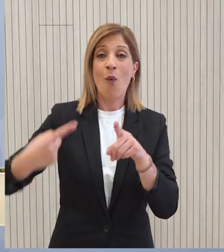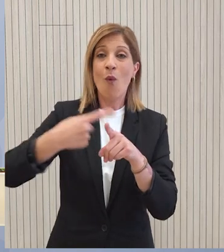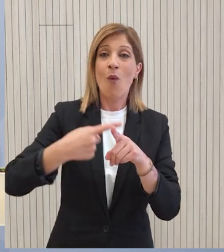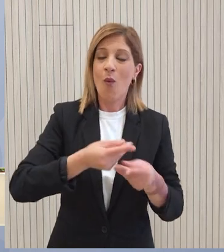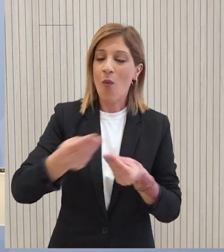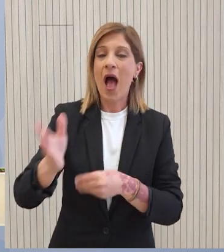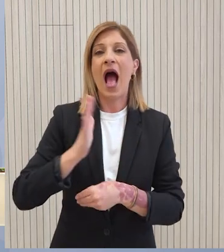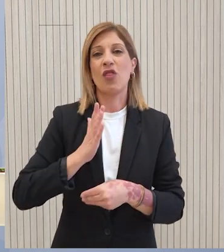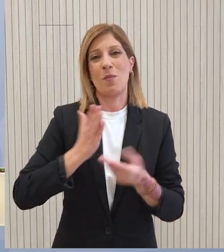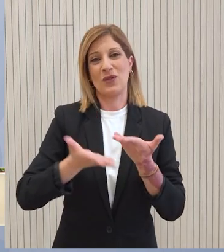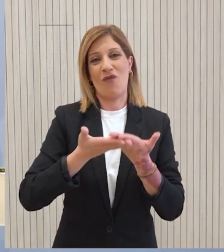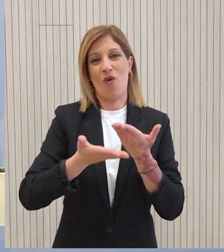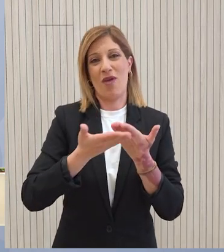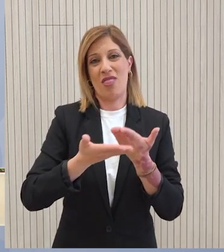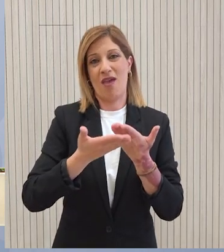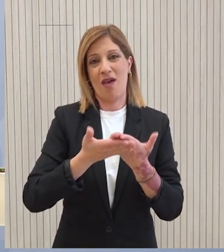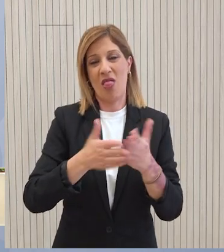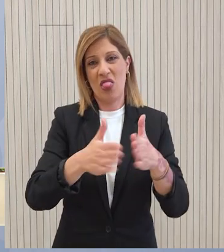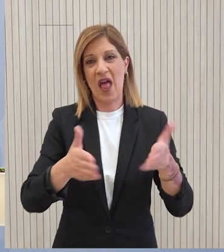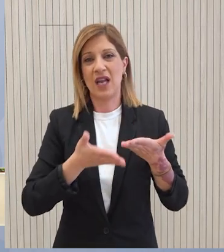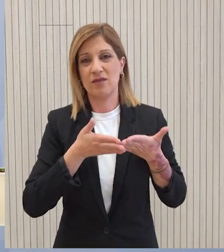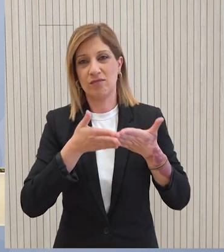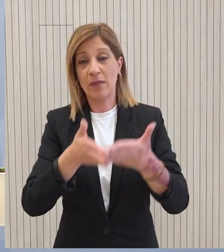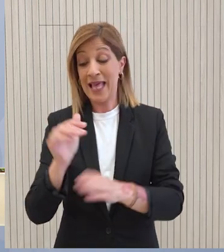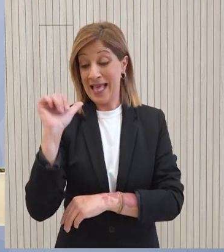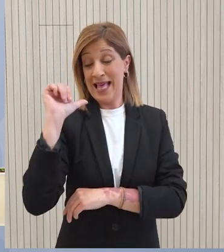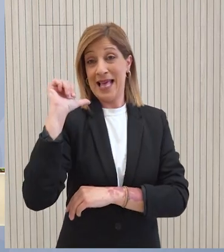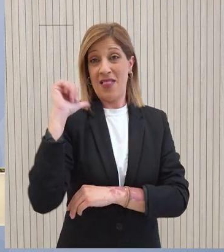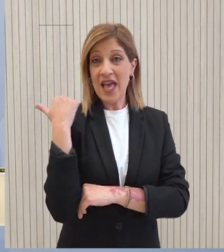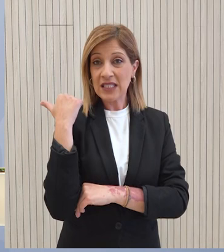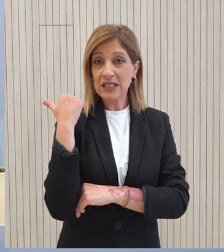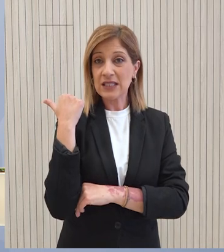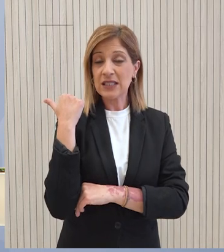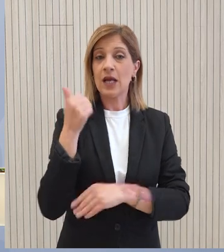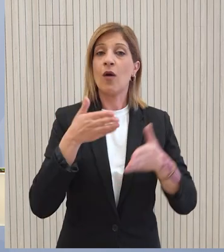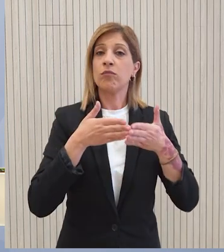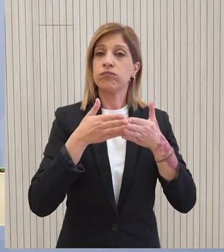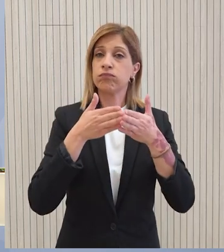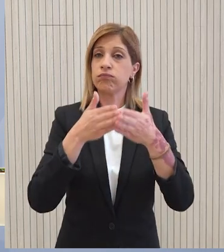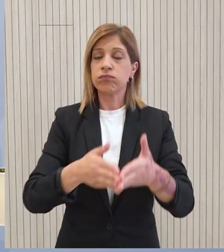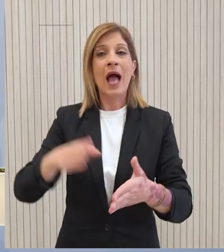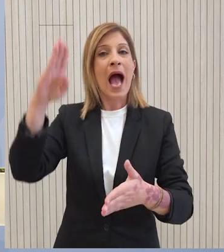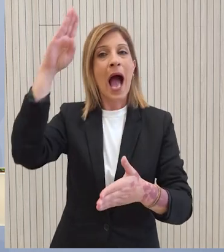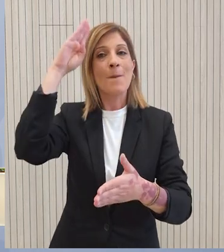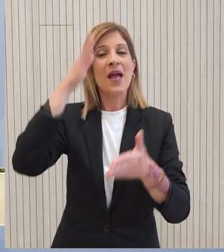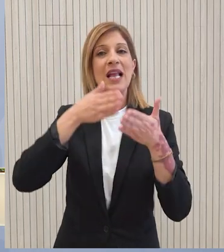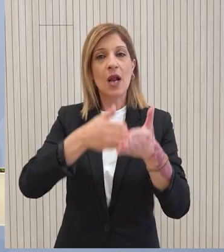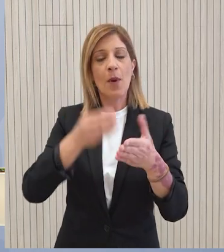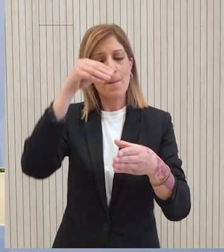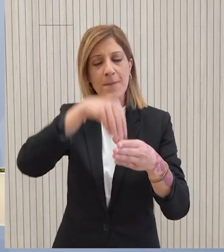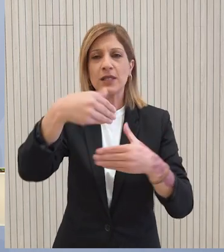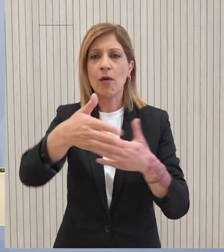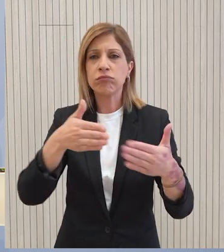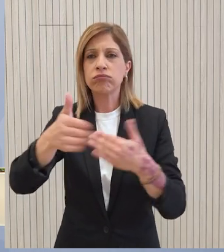επίγουσας ανθρωπιστικής βοήθειας. Σε αυτό το πλαίσιο, χθες, αναχώρησε η Αμερικάνικο πλοίο, μεταφέροντας φορτή ανθρωπιστικής